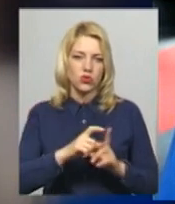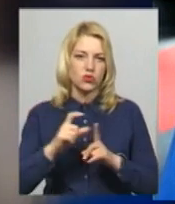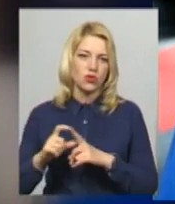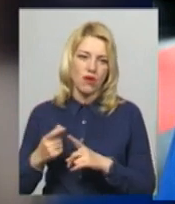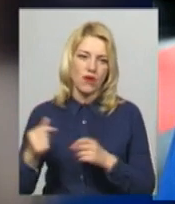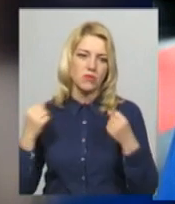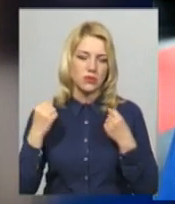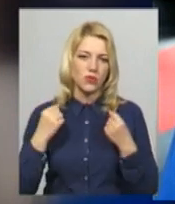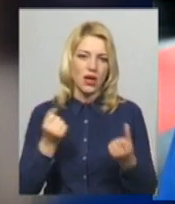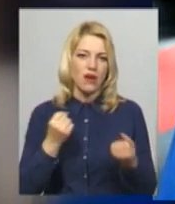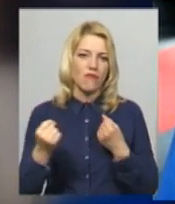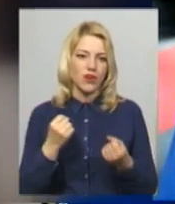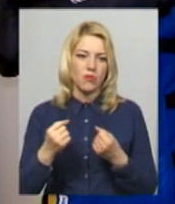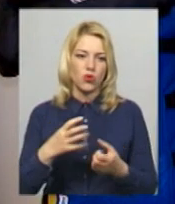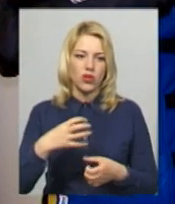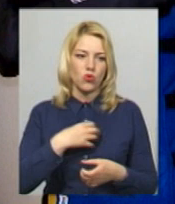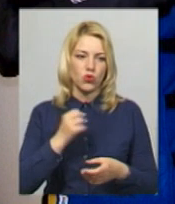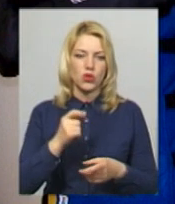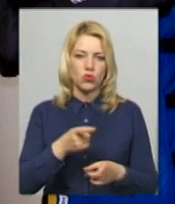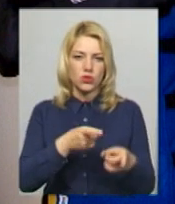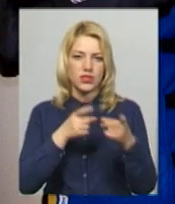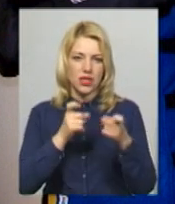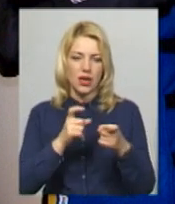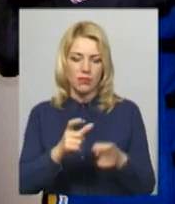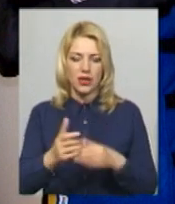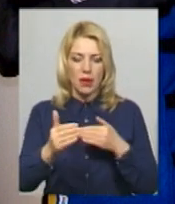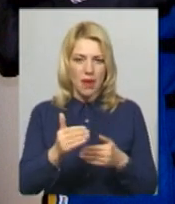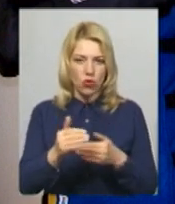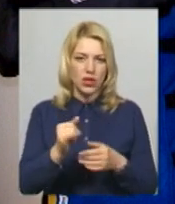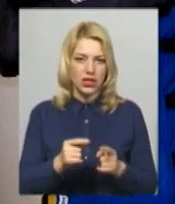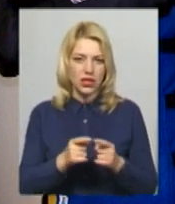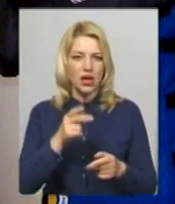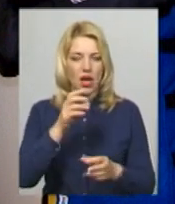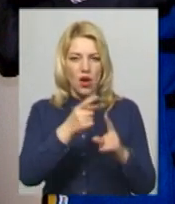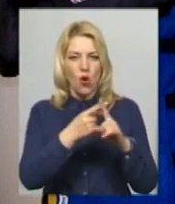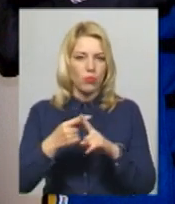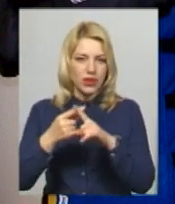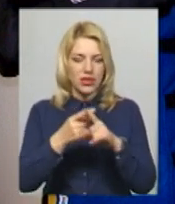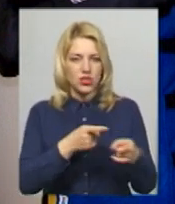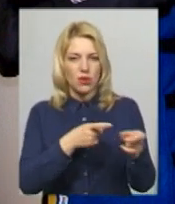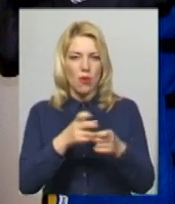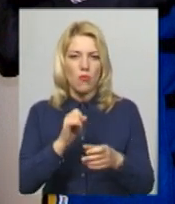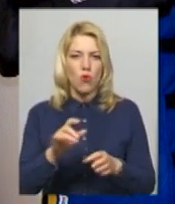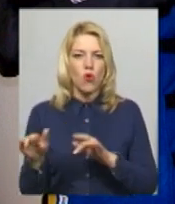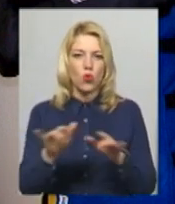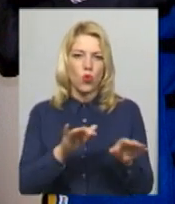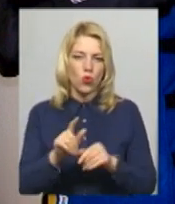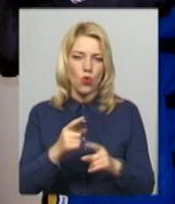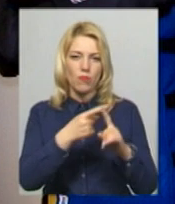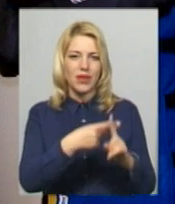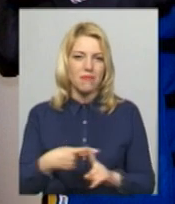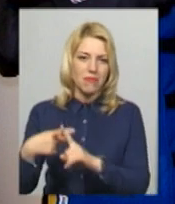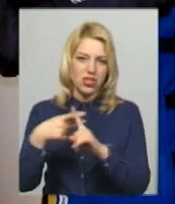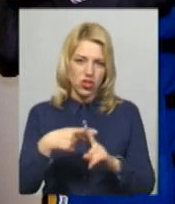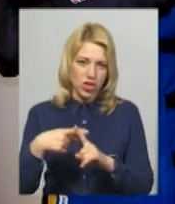спортсмен виборов нагороди у стрільбі з малокаліберної та пневматичної гвинтівки з оптичним прицілом по рухомій мішені. Змагання з